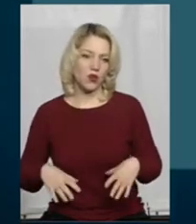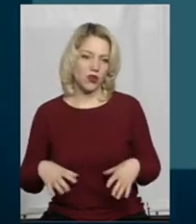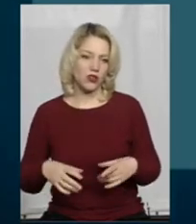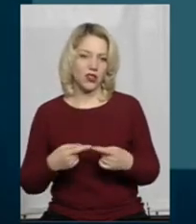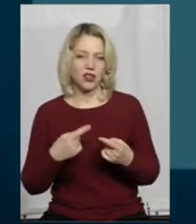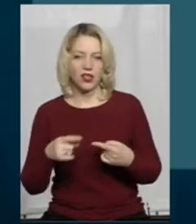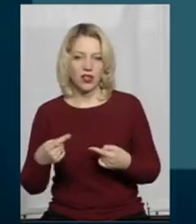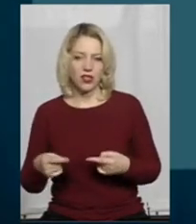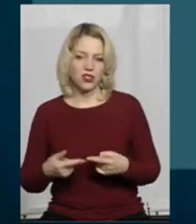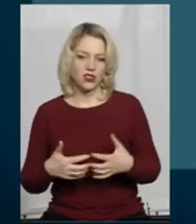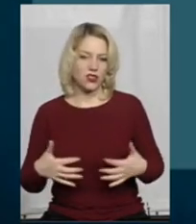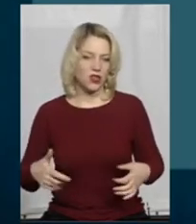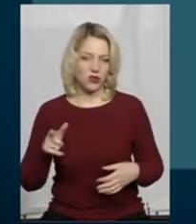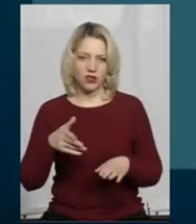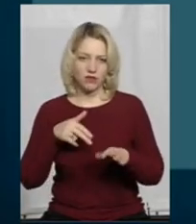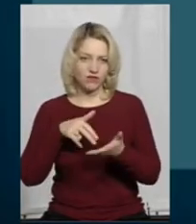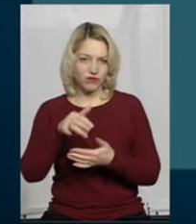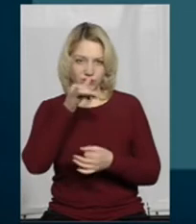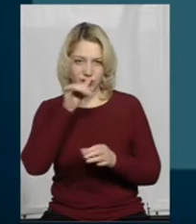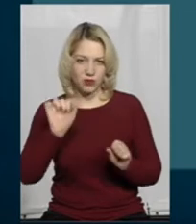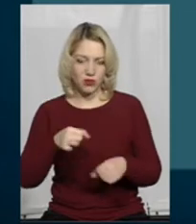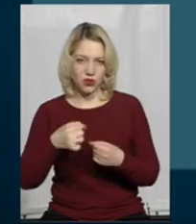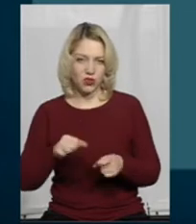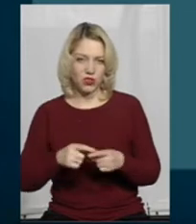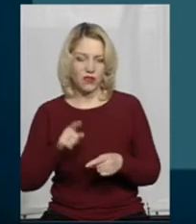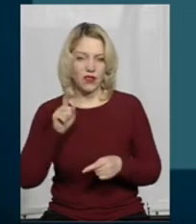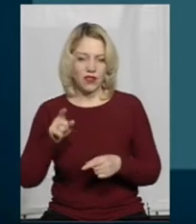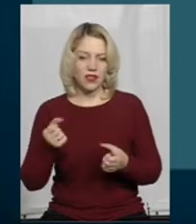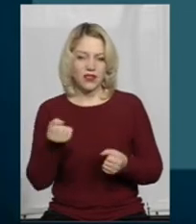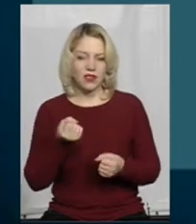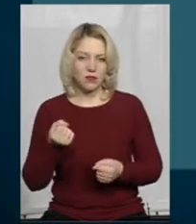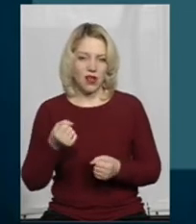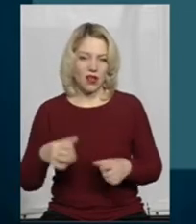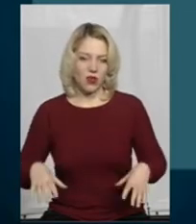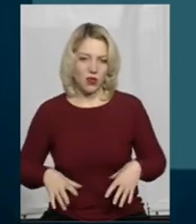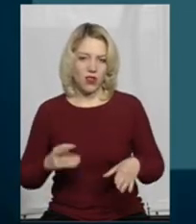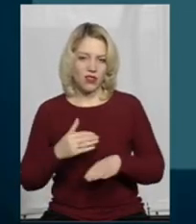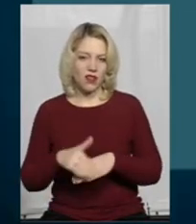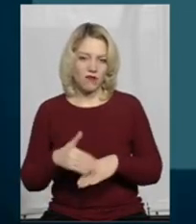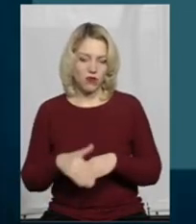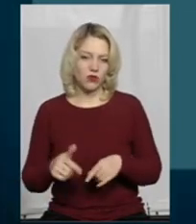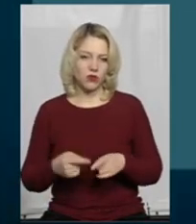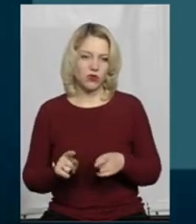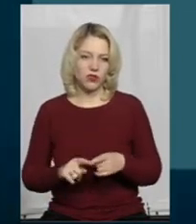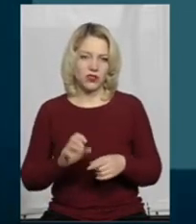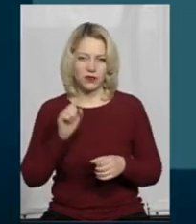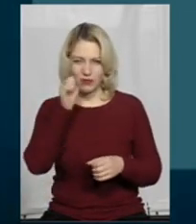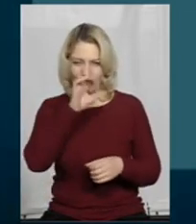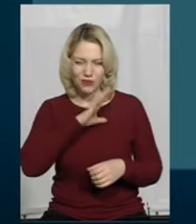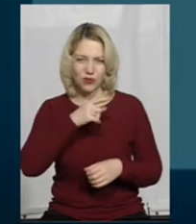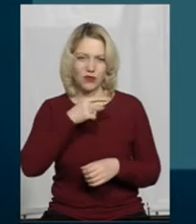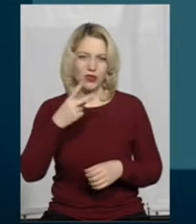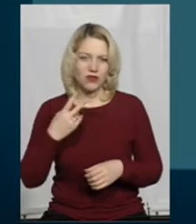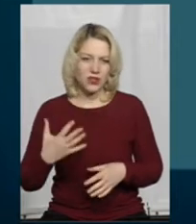кружині. Туди доступити це просто практично неможливо. Тримає він їх взагалі на вулиці. Де може, там і тримає. То по людським гротам розприв'язує.